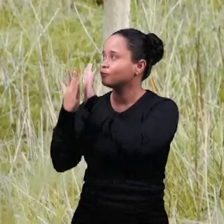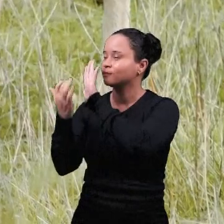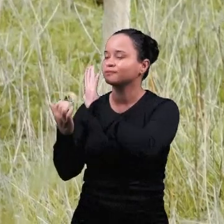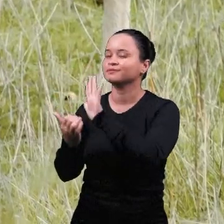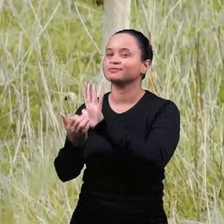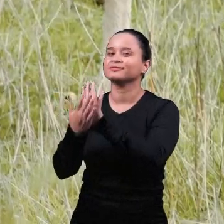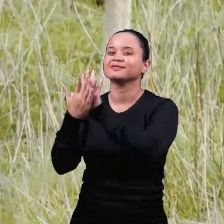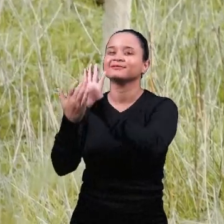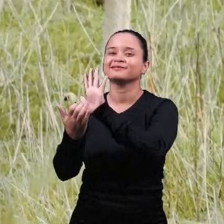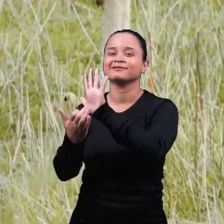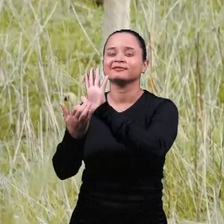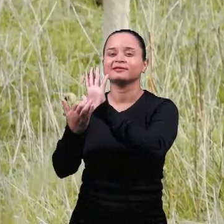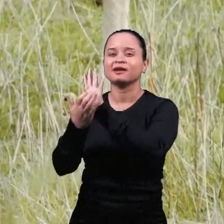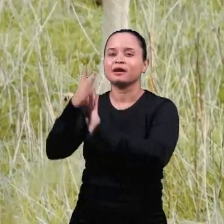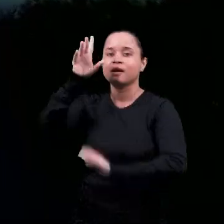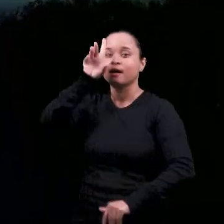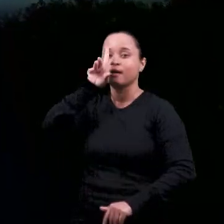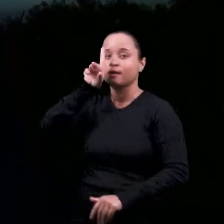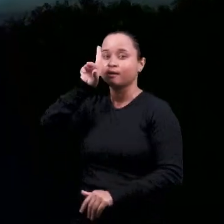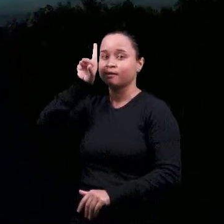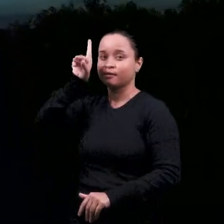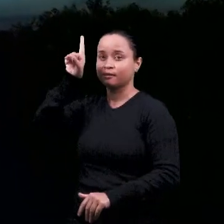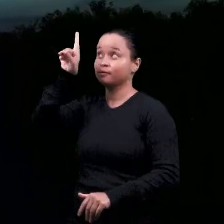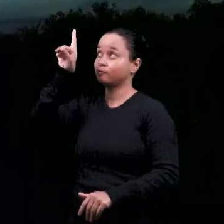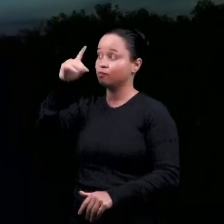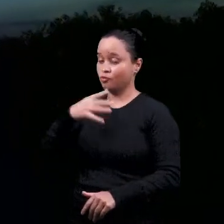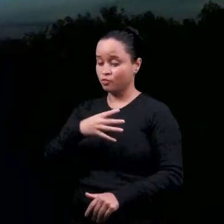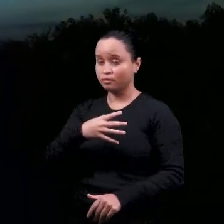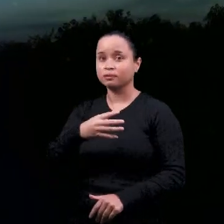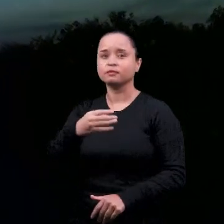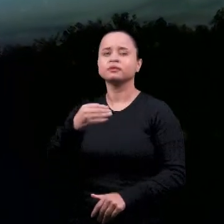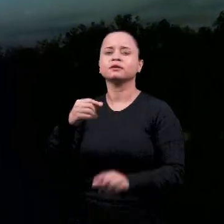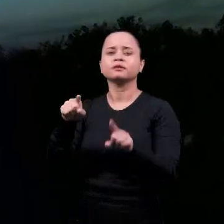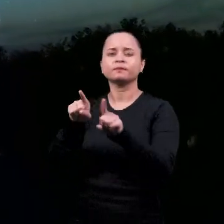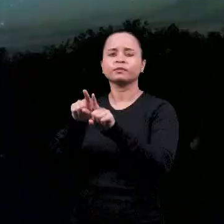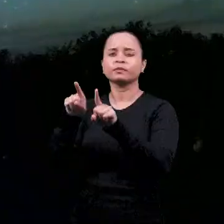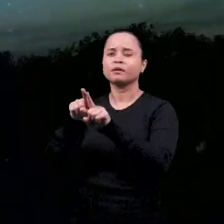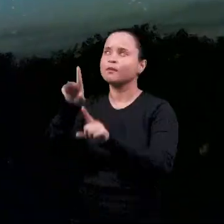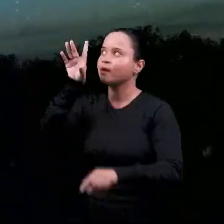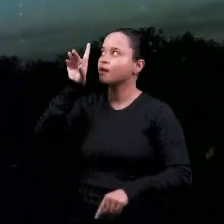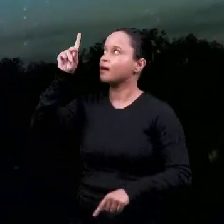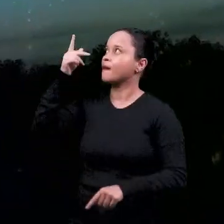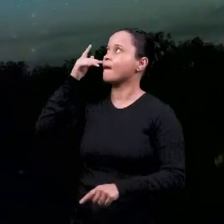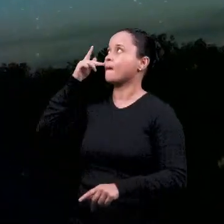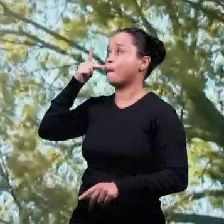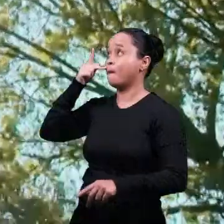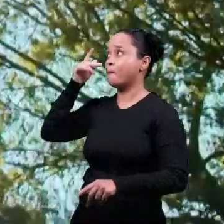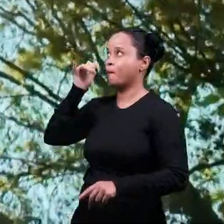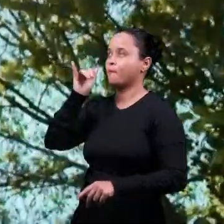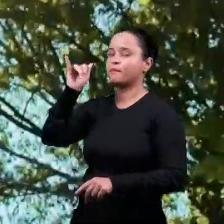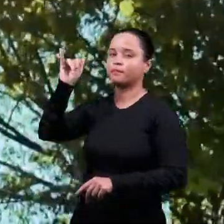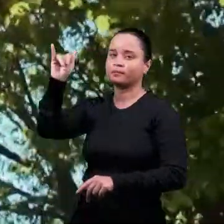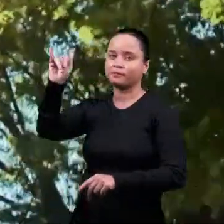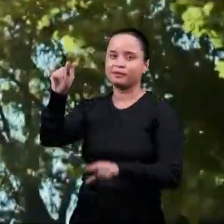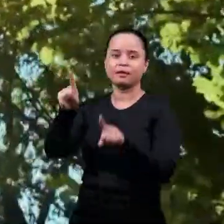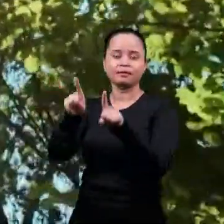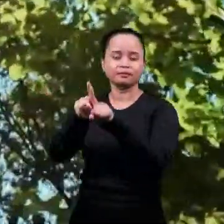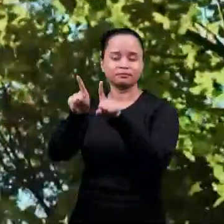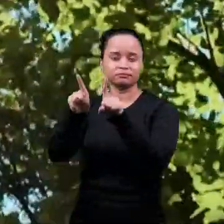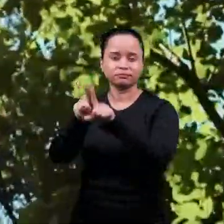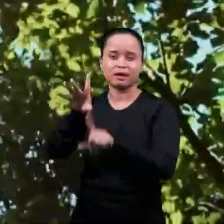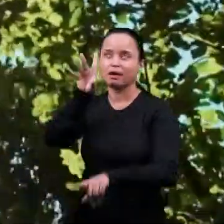Богу, Сыну, Богу, Отцу и Богу, Духу, воздайте славу.